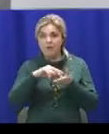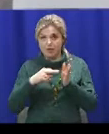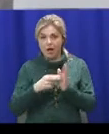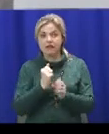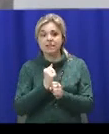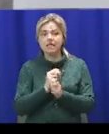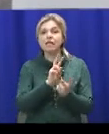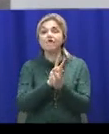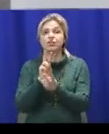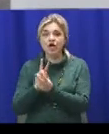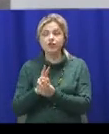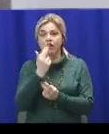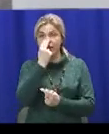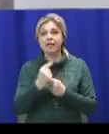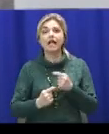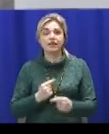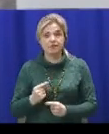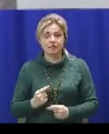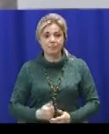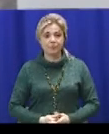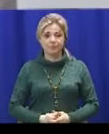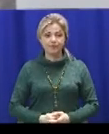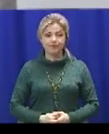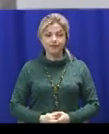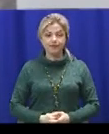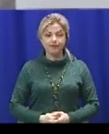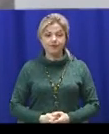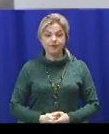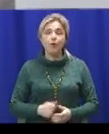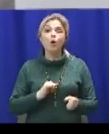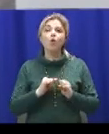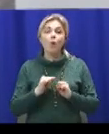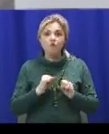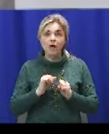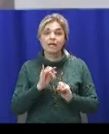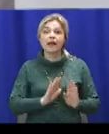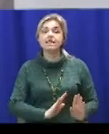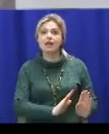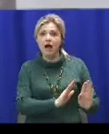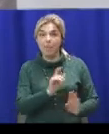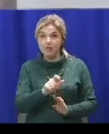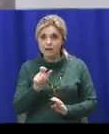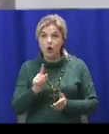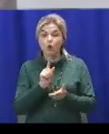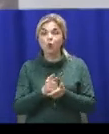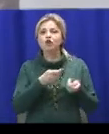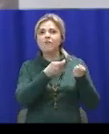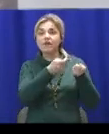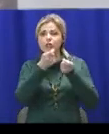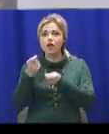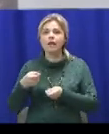вважаю, що раз в квартал руководители, замістители повинні виїжджати по райадміністрацію,